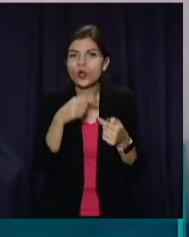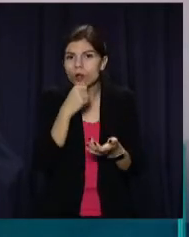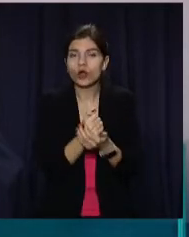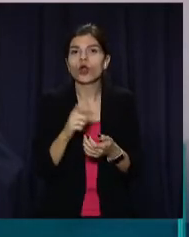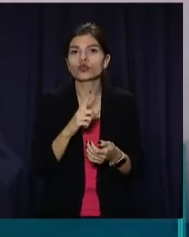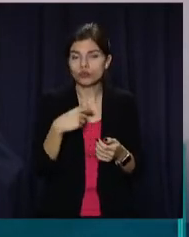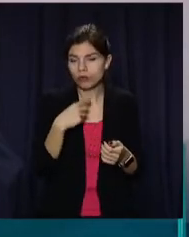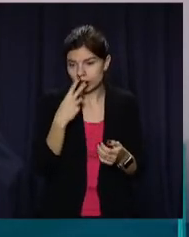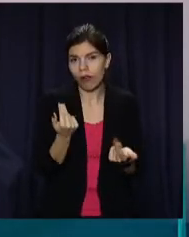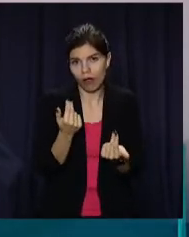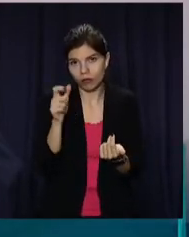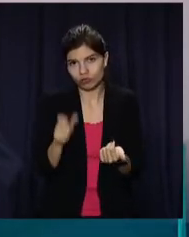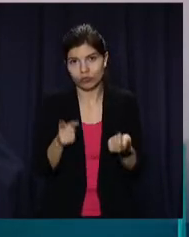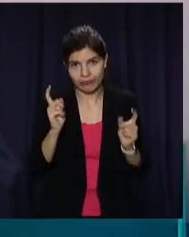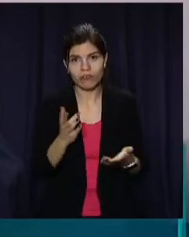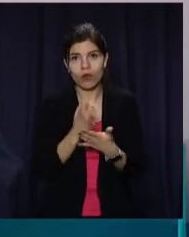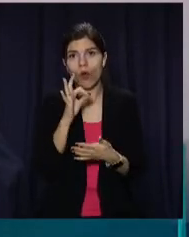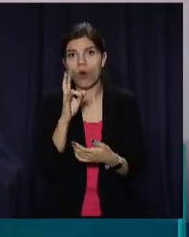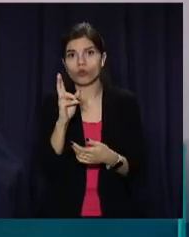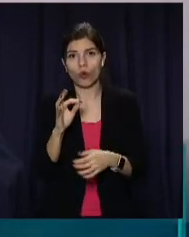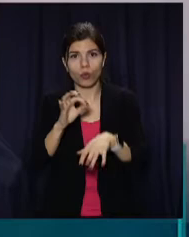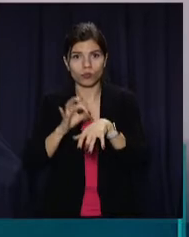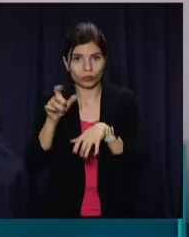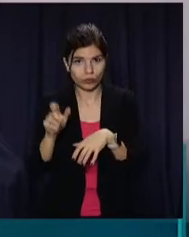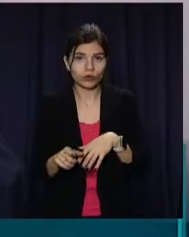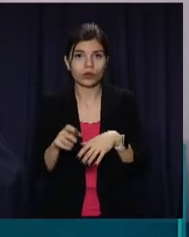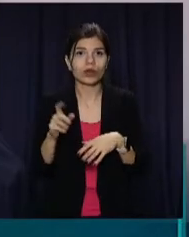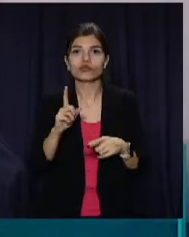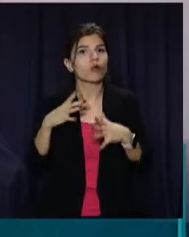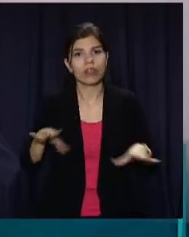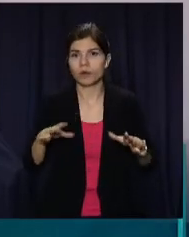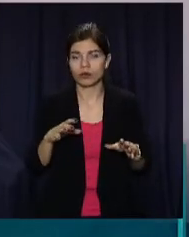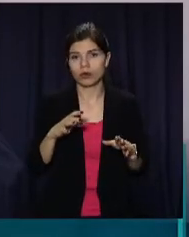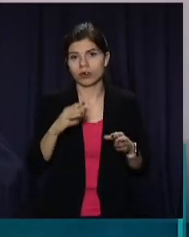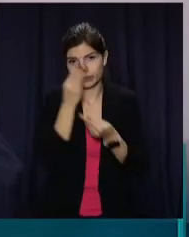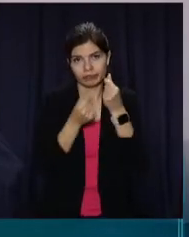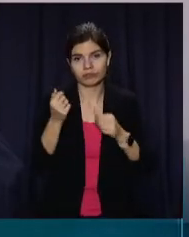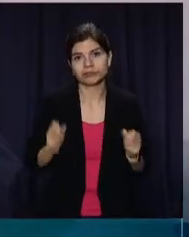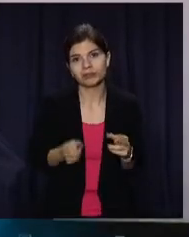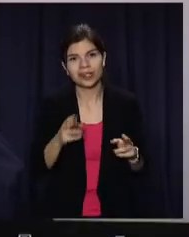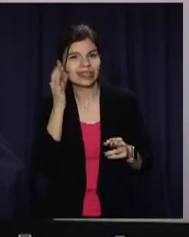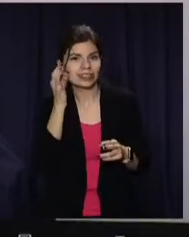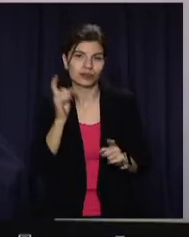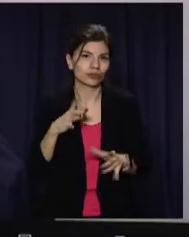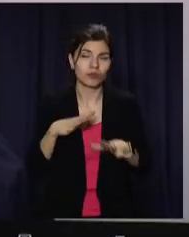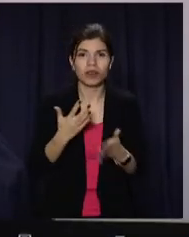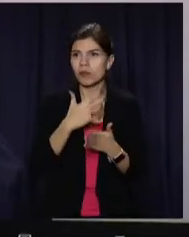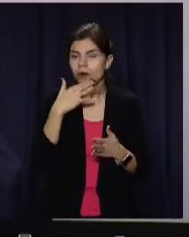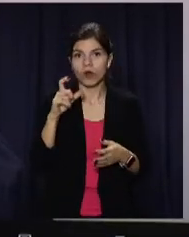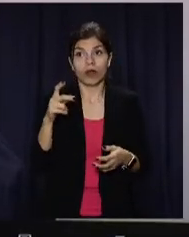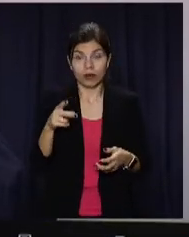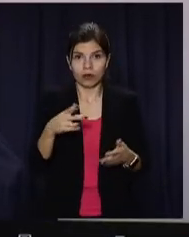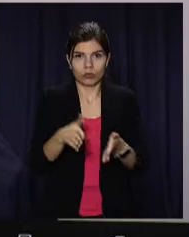переконатися, що ця людина дійсно є онкопацієнтом і для уникнення шахайства. Тому що ми розуміємо, що буде багато людей, які захочуть